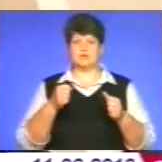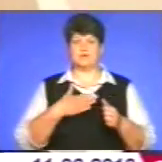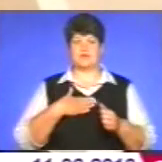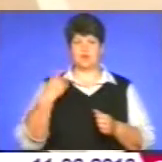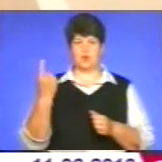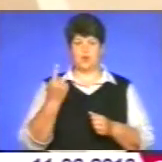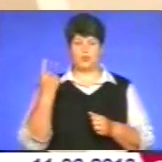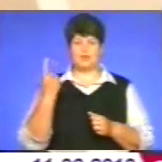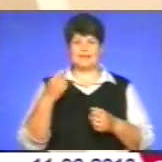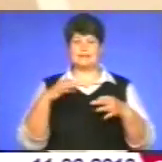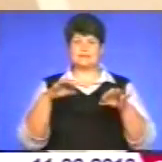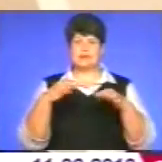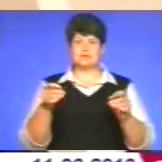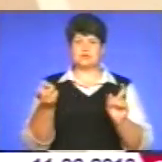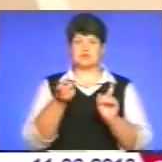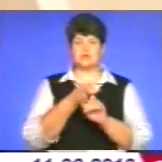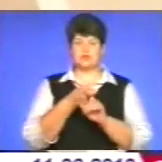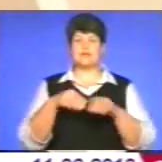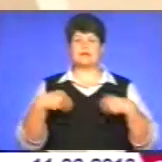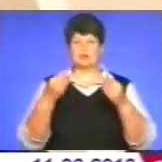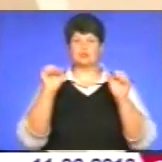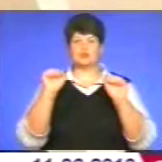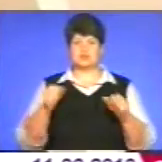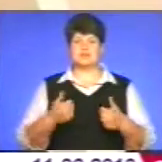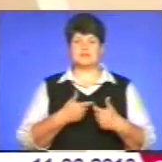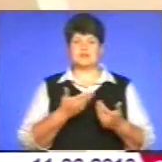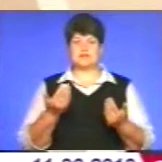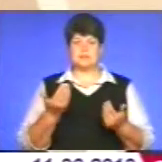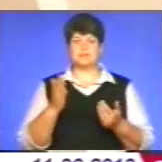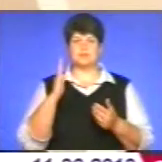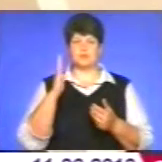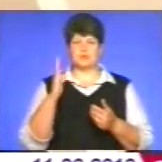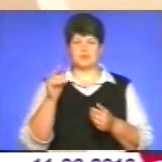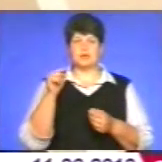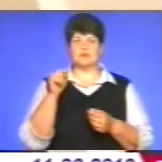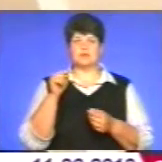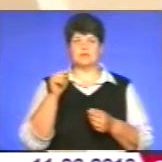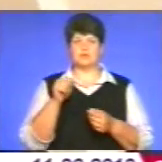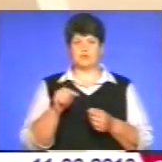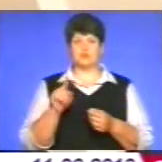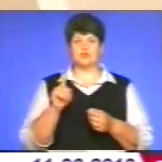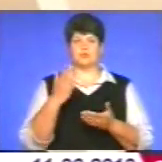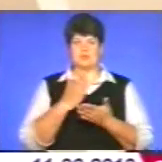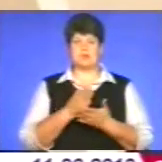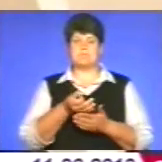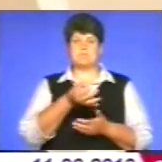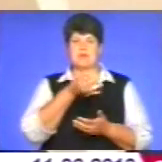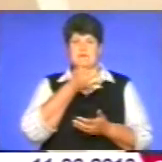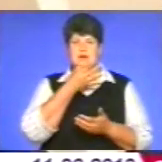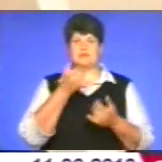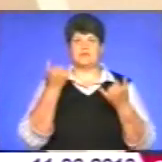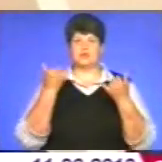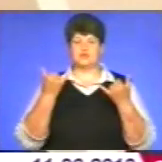транспортні сполучення дають нам можливість бути переконані в тому, що ми є привабливими сьогодні для